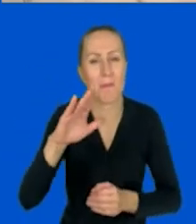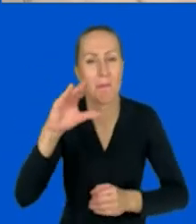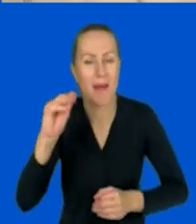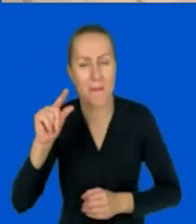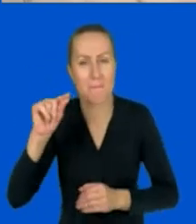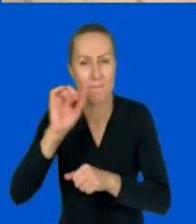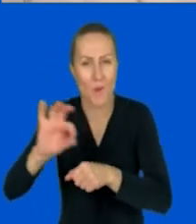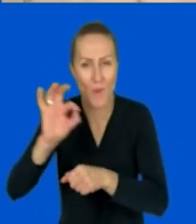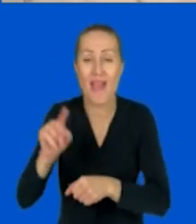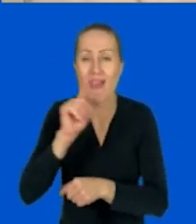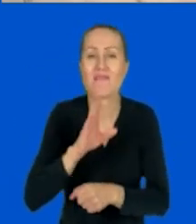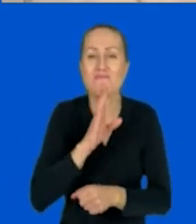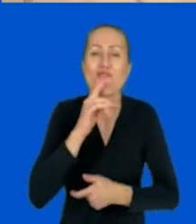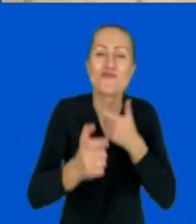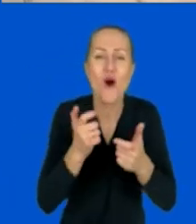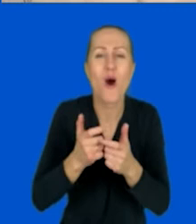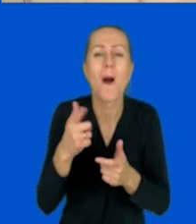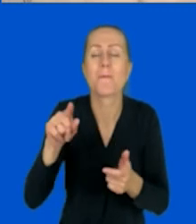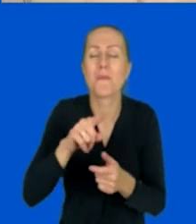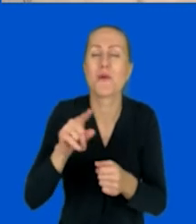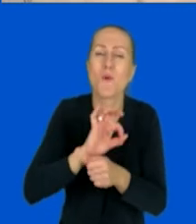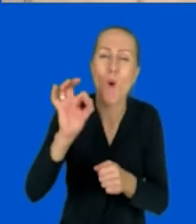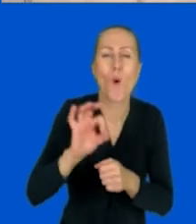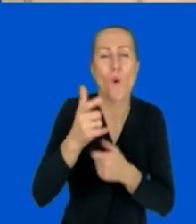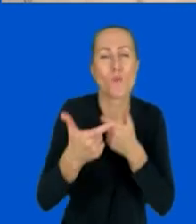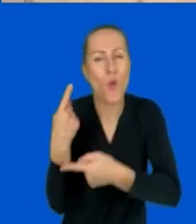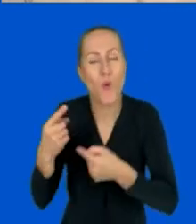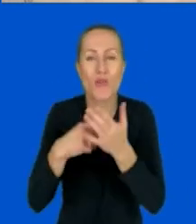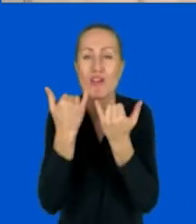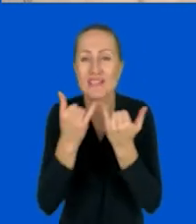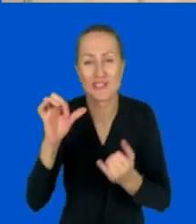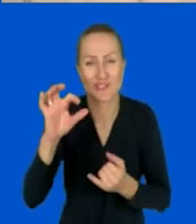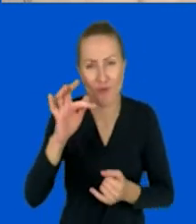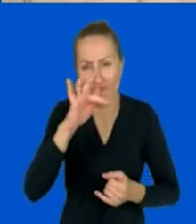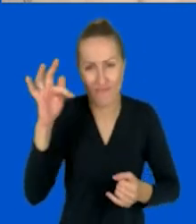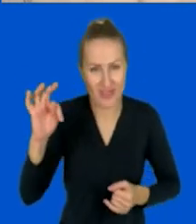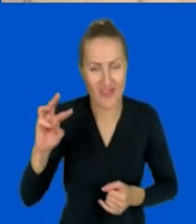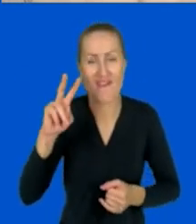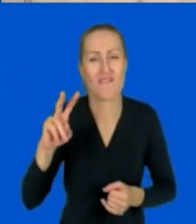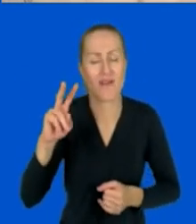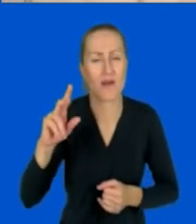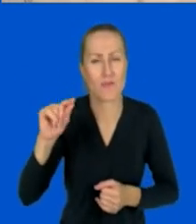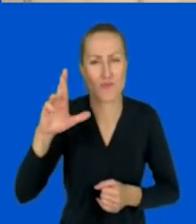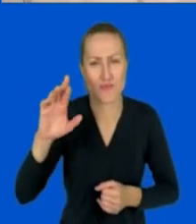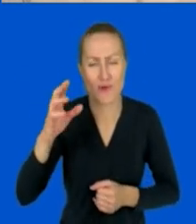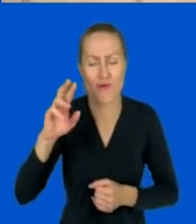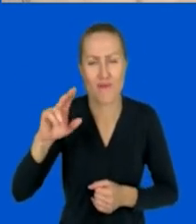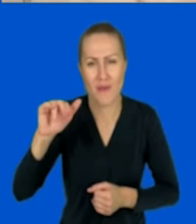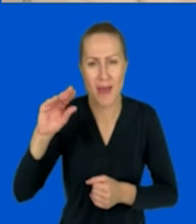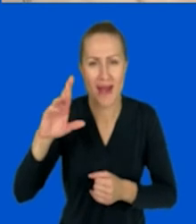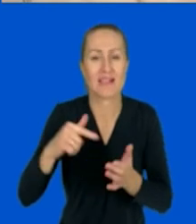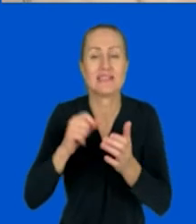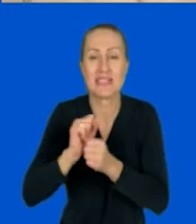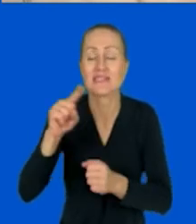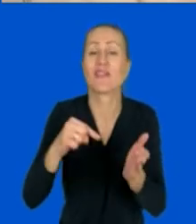projektowania nowych produktów, szczególnie software'owych. Natomiast tutaj chodzi o zasadę Minimum Viable Presentation. Chodzi o to,